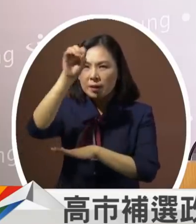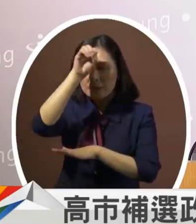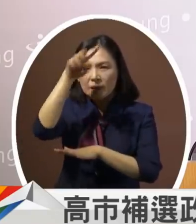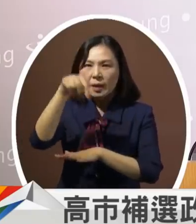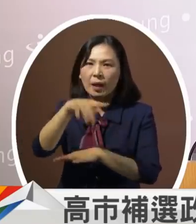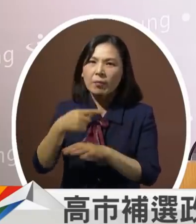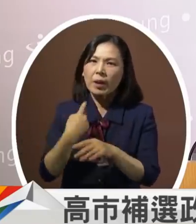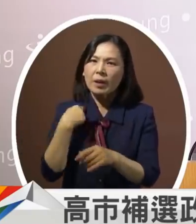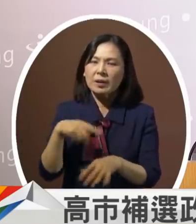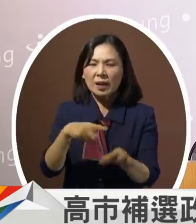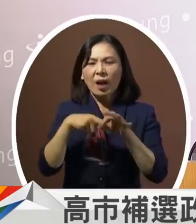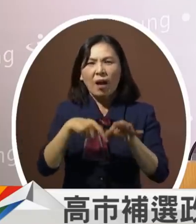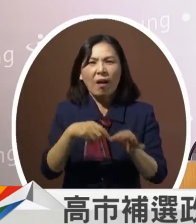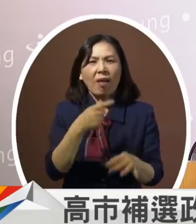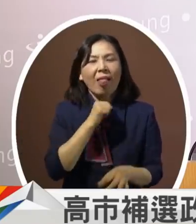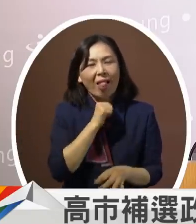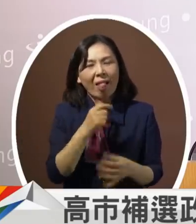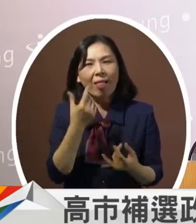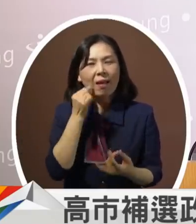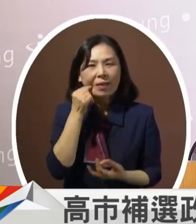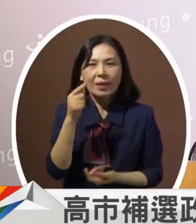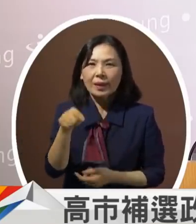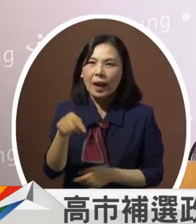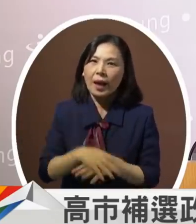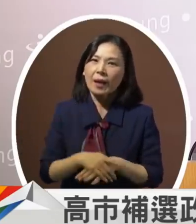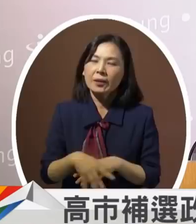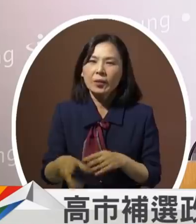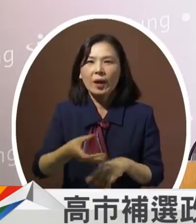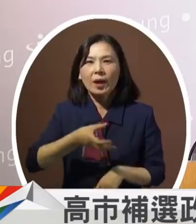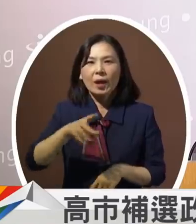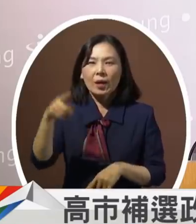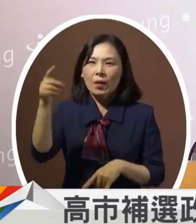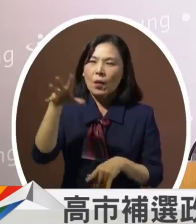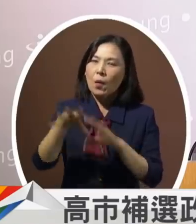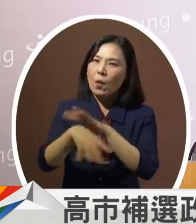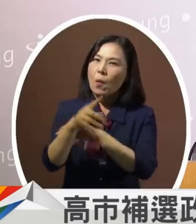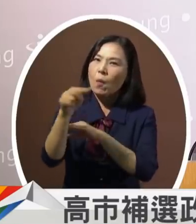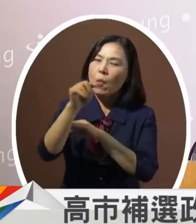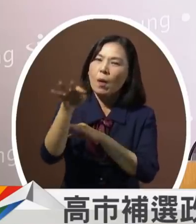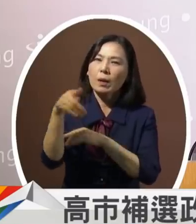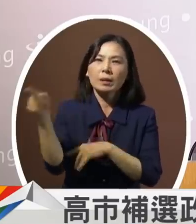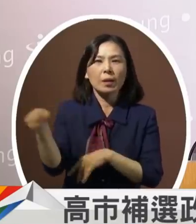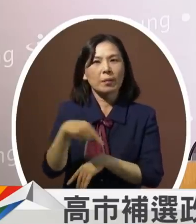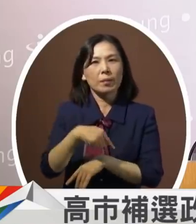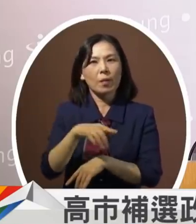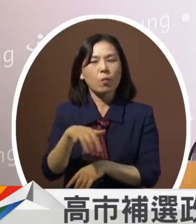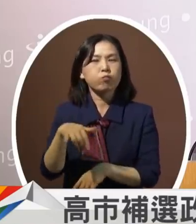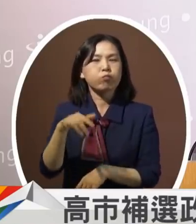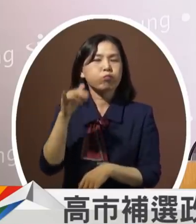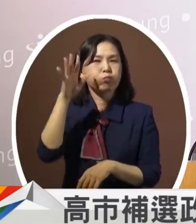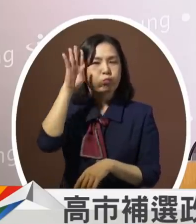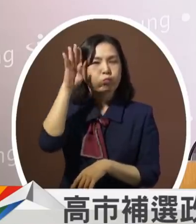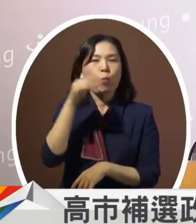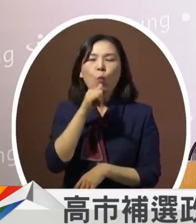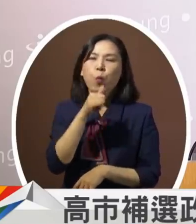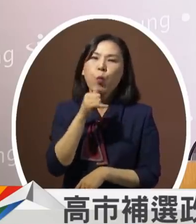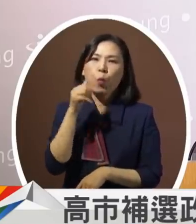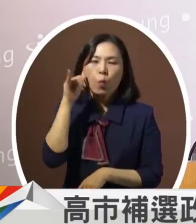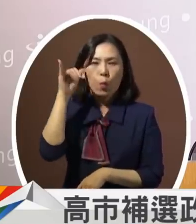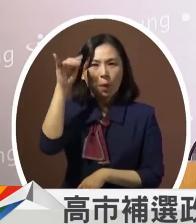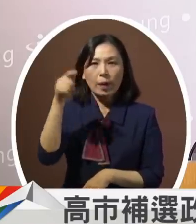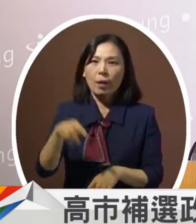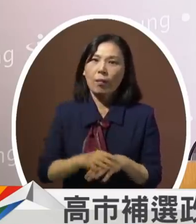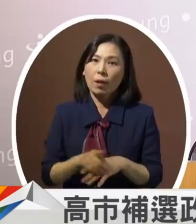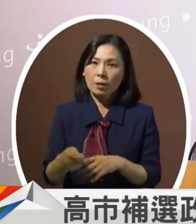口新鲜的空气喝一口干净的水都做不到吗民进党怎么还敢操担呢民进党执政的时候